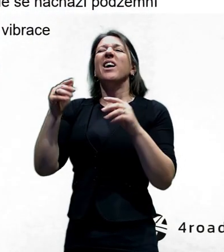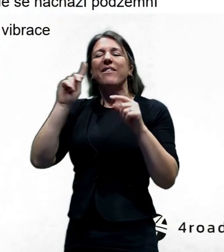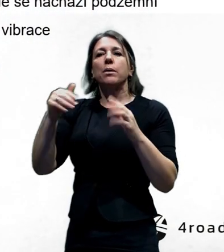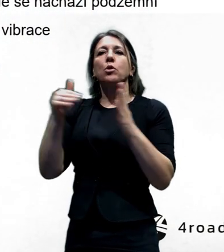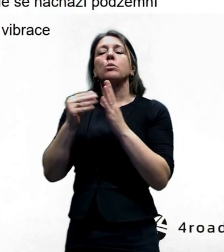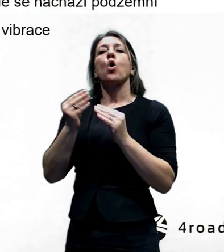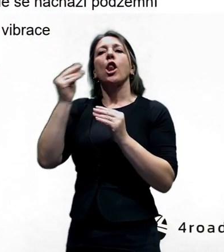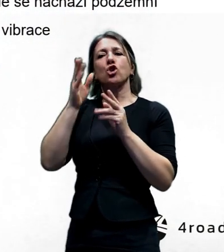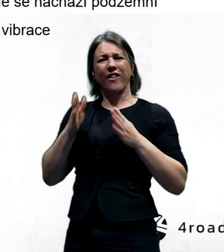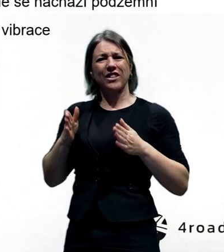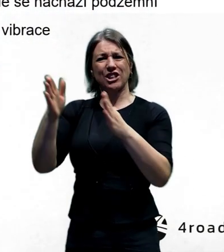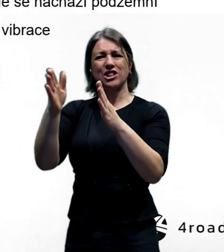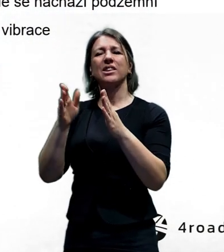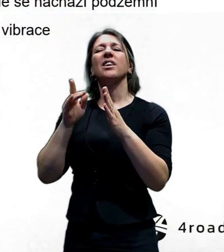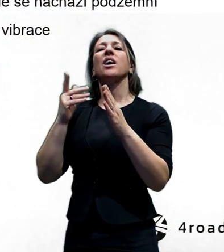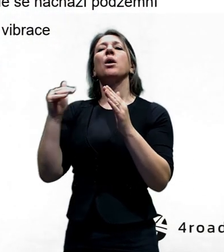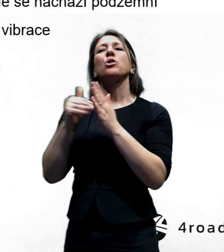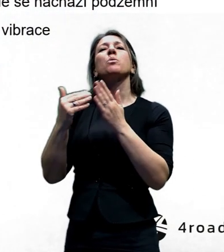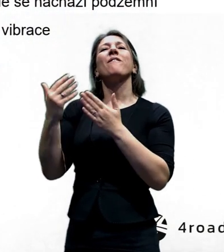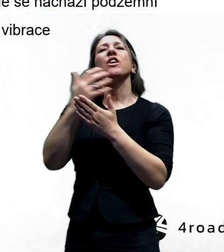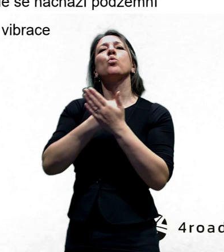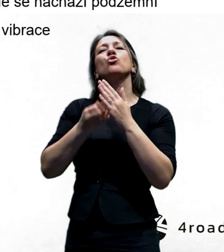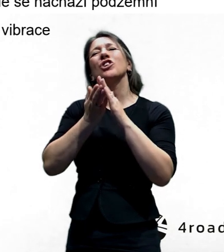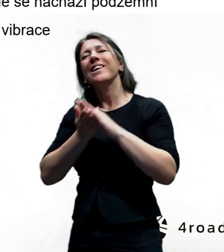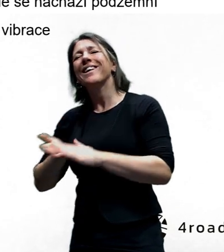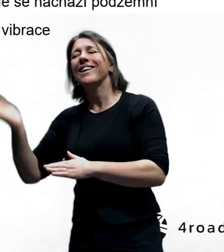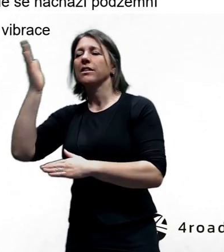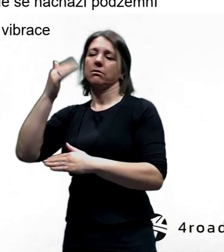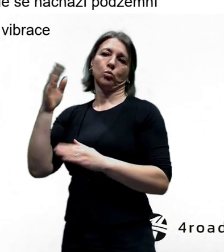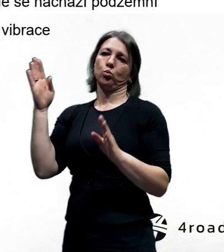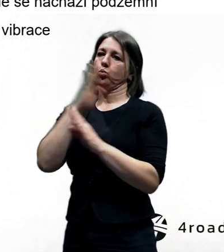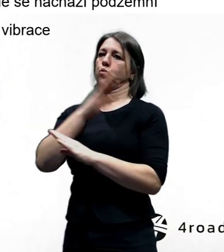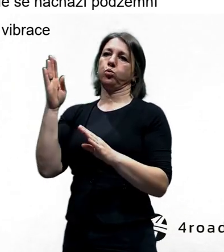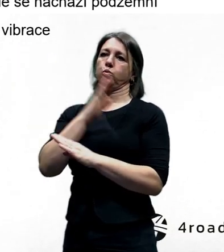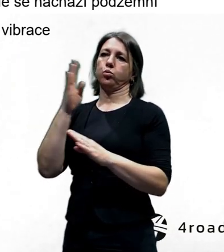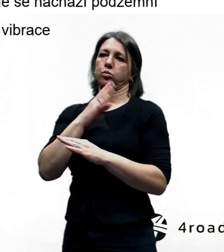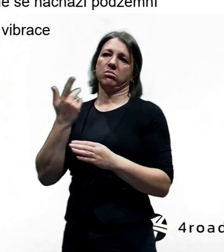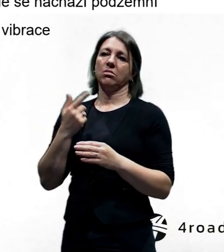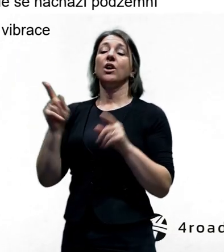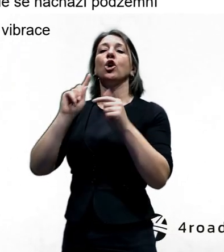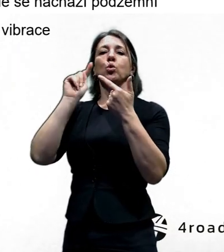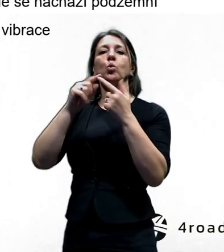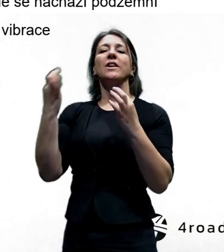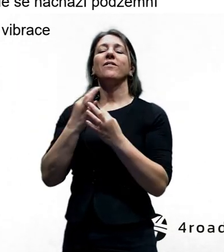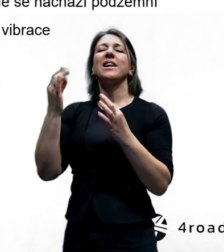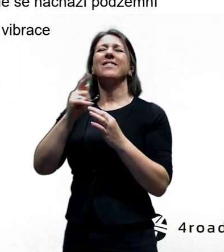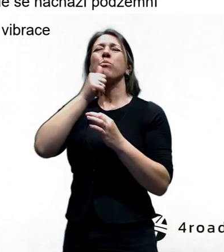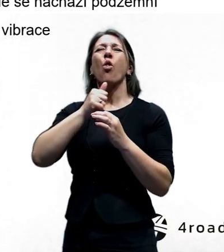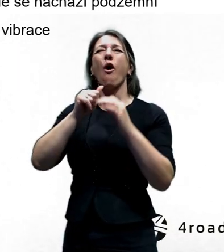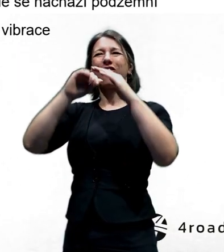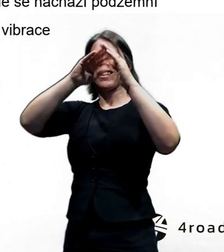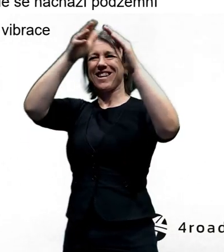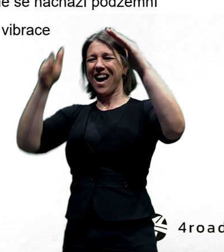Holešovičkách využít. Je to riziková ražba pod bulovkou, kdy víme, že tam jsou